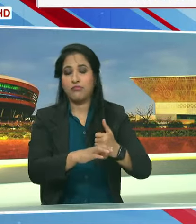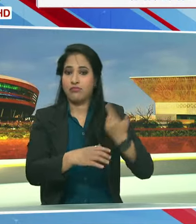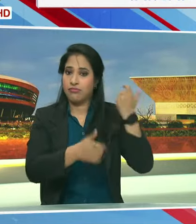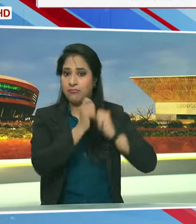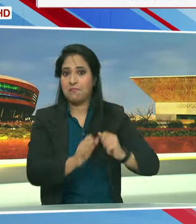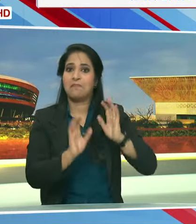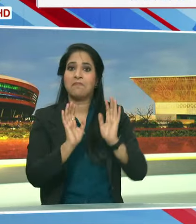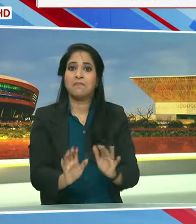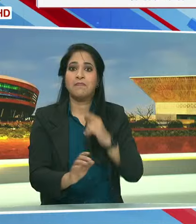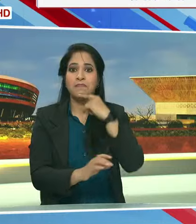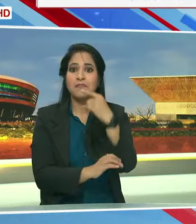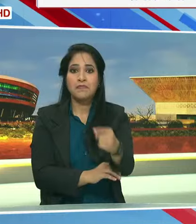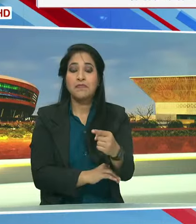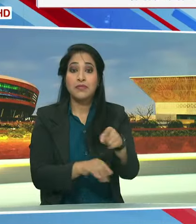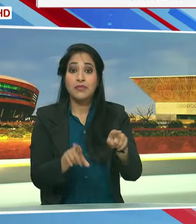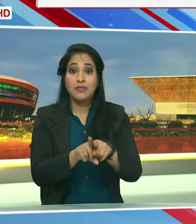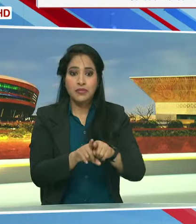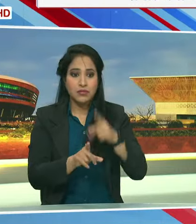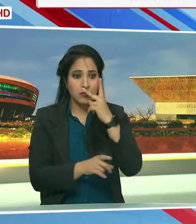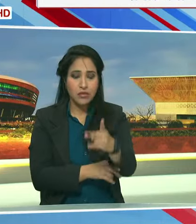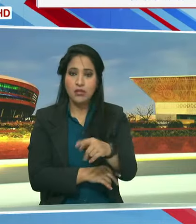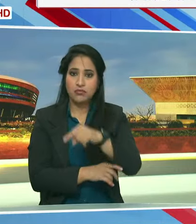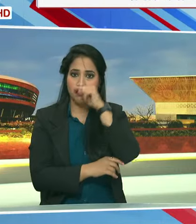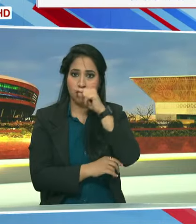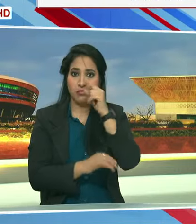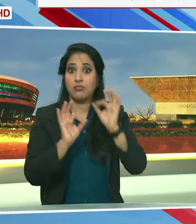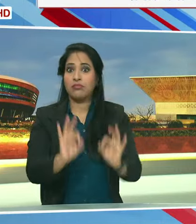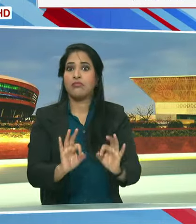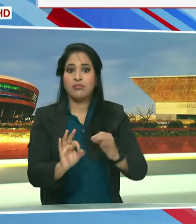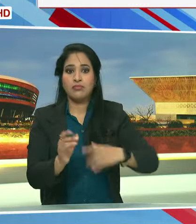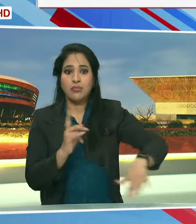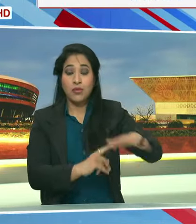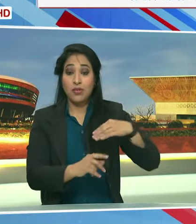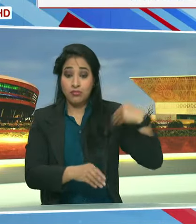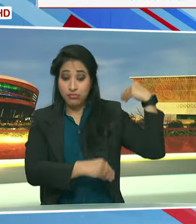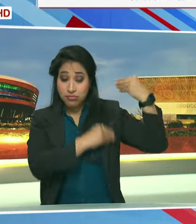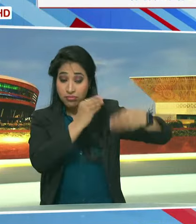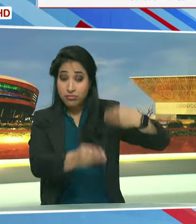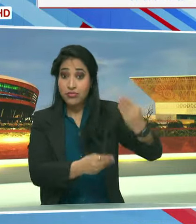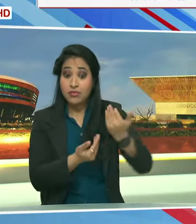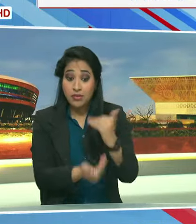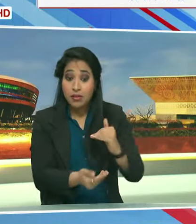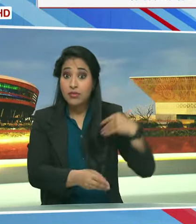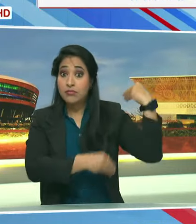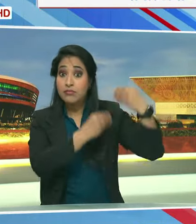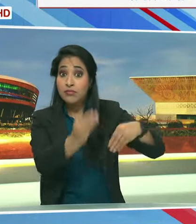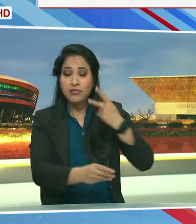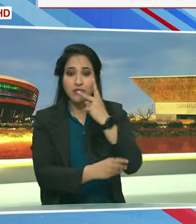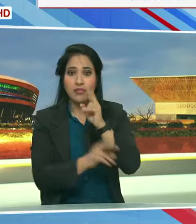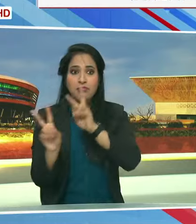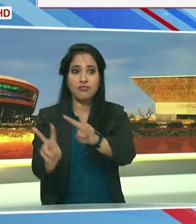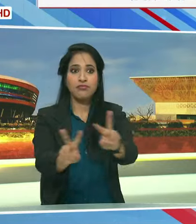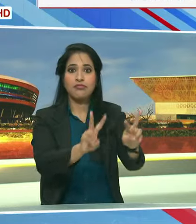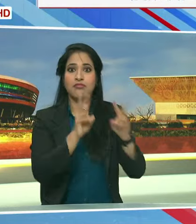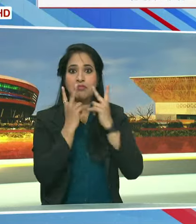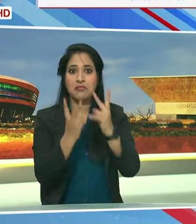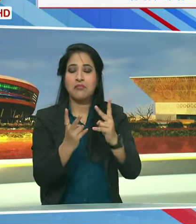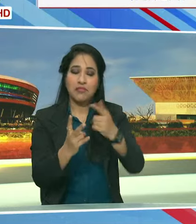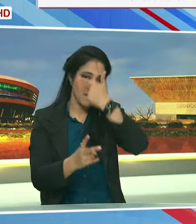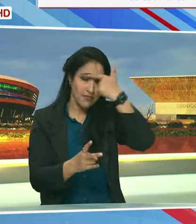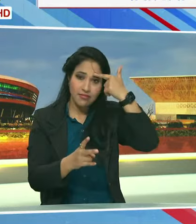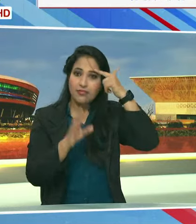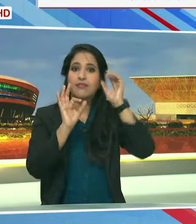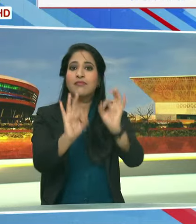मंदिर बनेगा ये हमारे लिए बड़ी गौरव की बात है कि हमारी पीड़ी ये सारा दृष अपनी आखों से देखने का